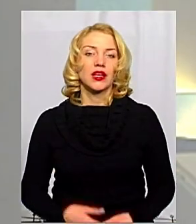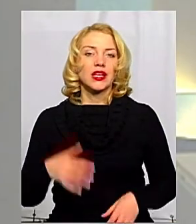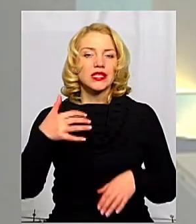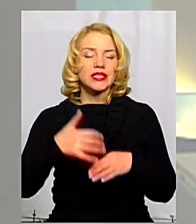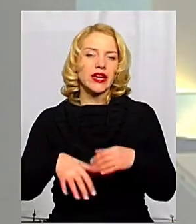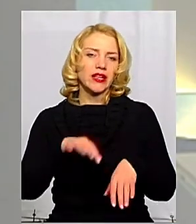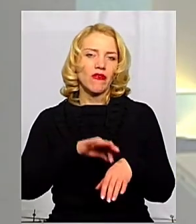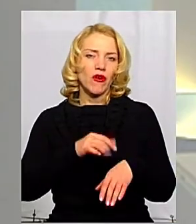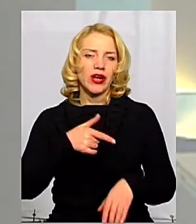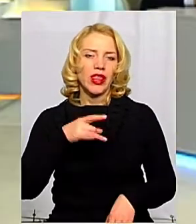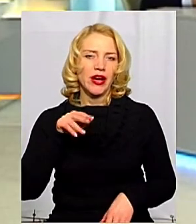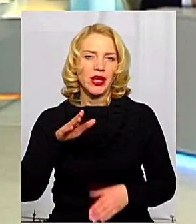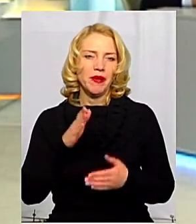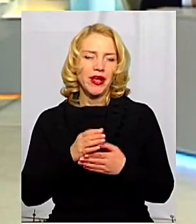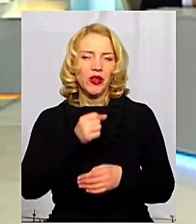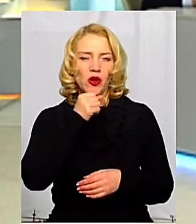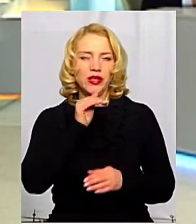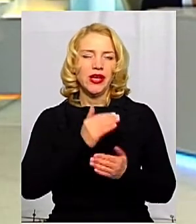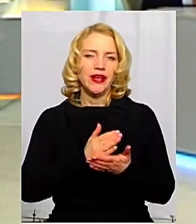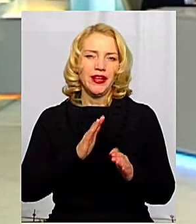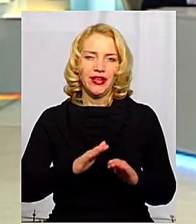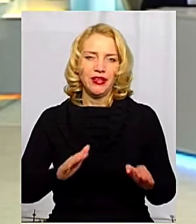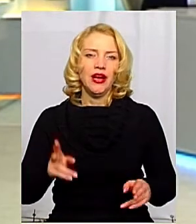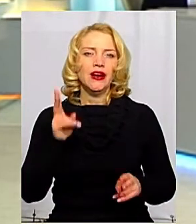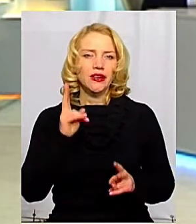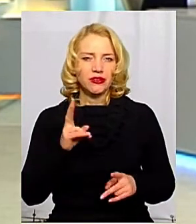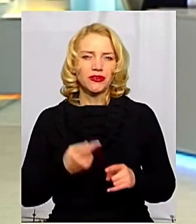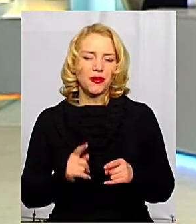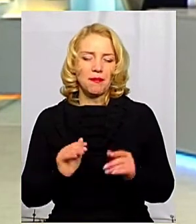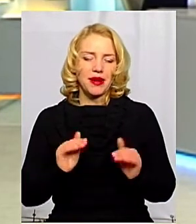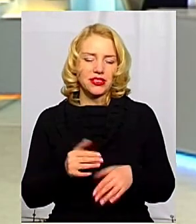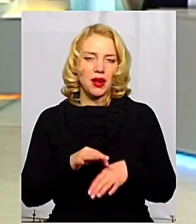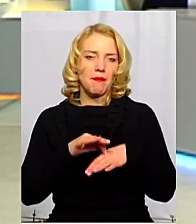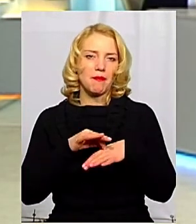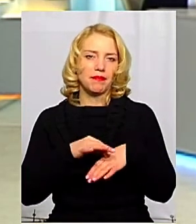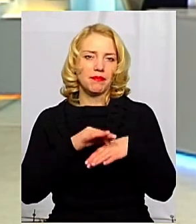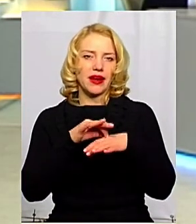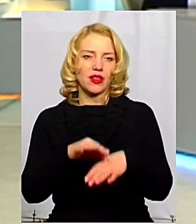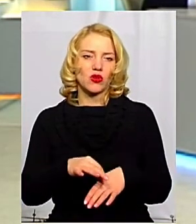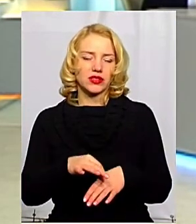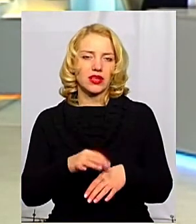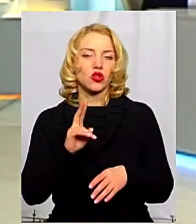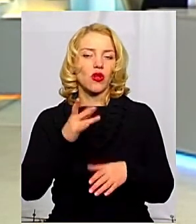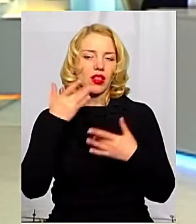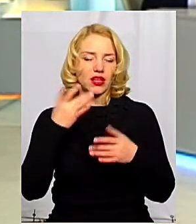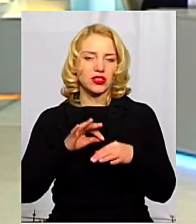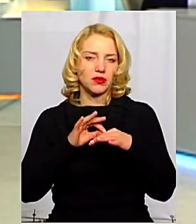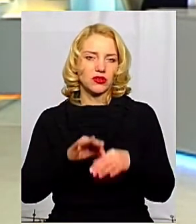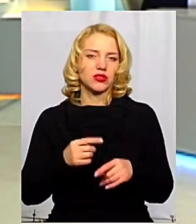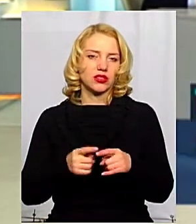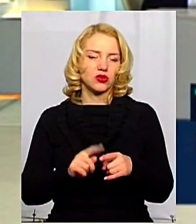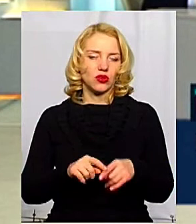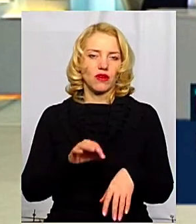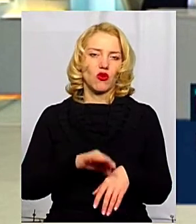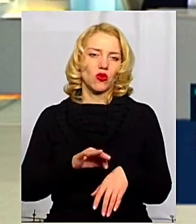Серед хворих на грип є дорослі, є діти. Хто легше переносить цю хворобу? Ну, не можна